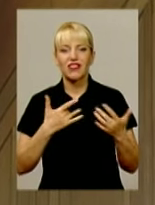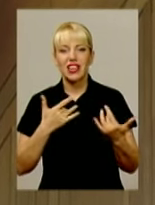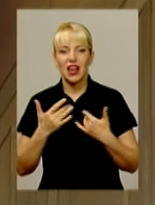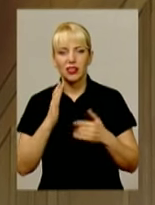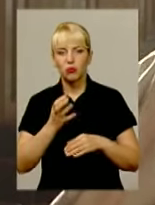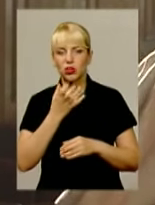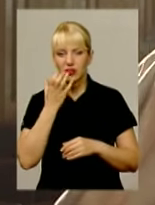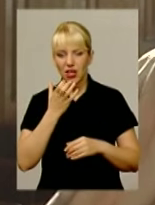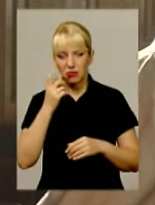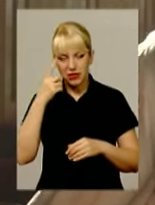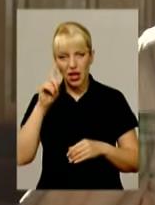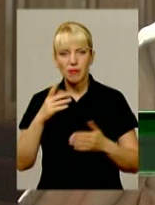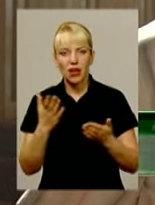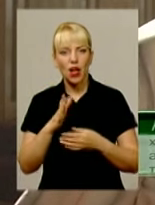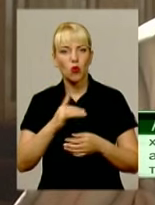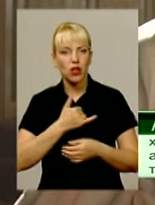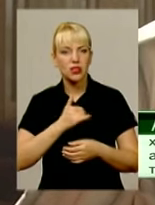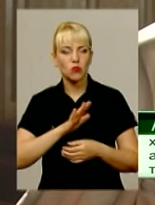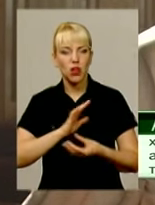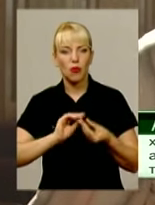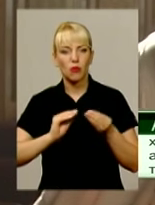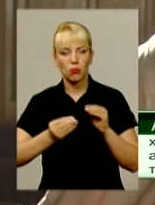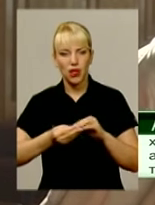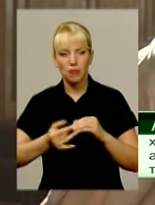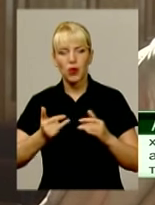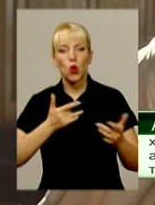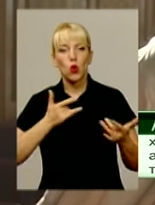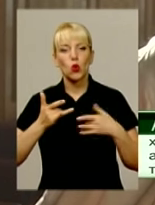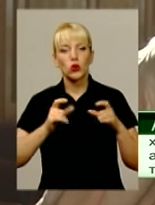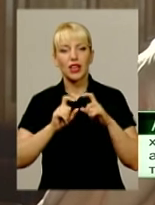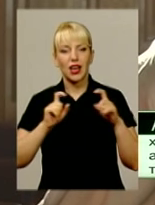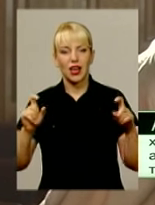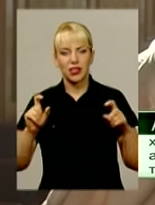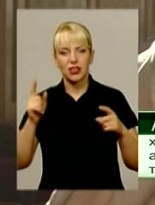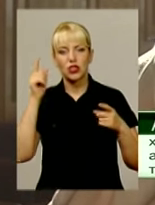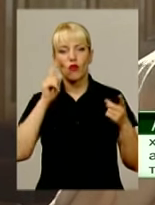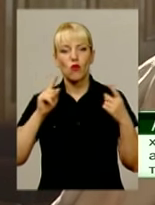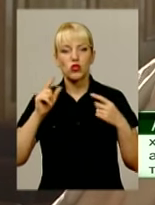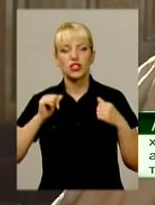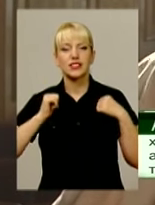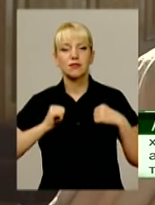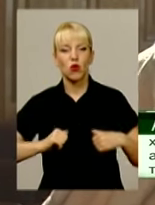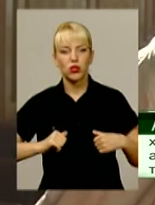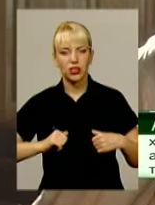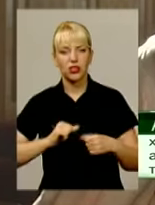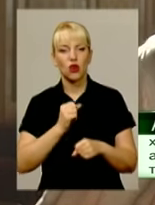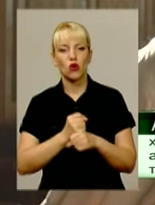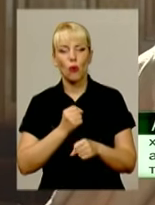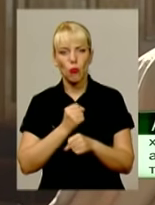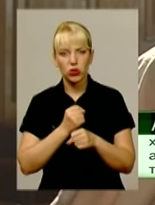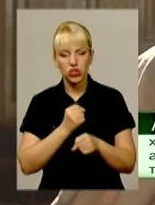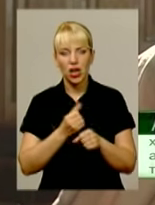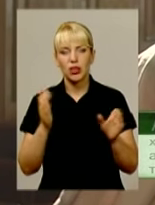роками, ми з нами, яка була проблема. В театрі творча, спокійна, робоча